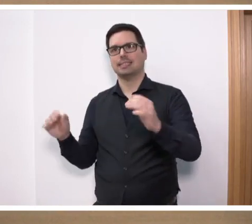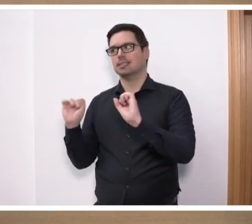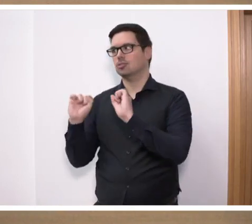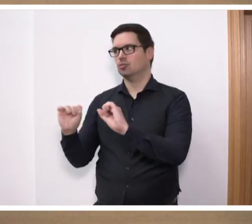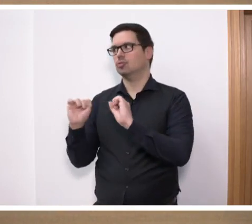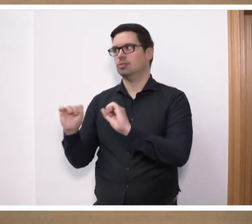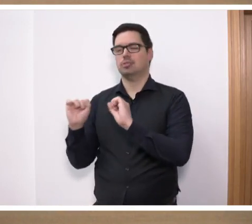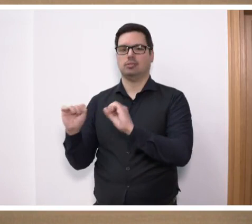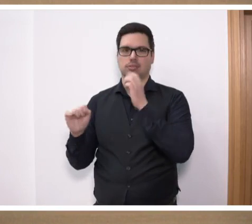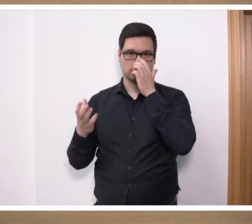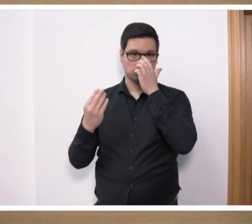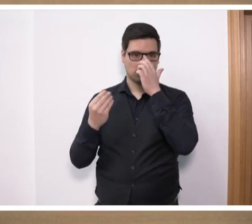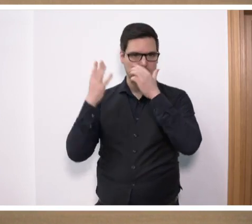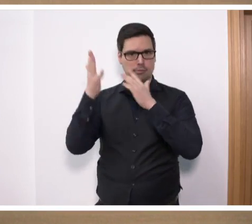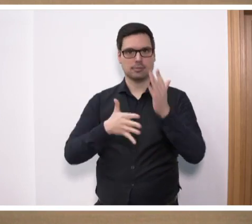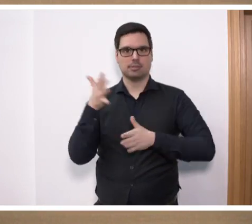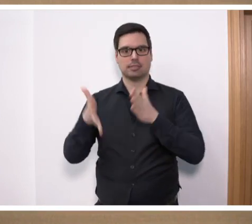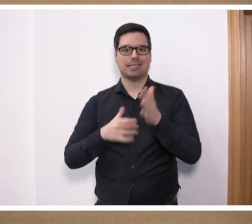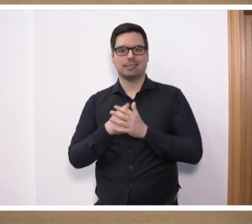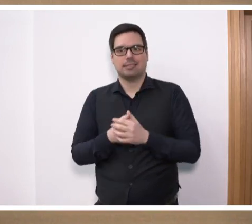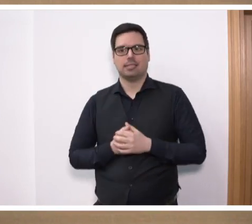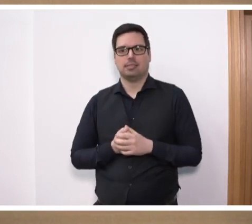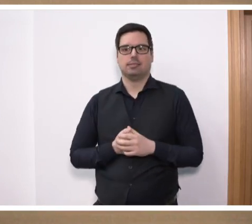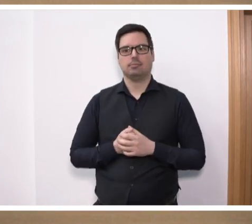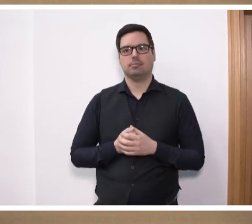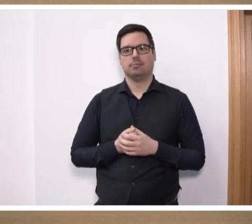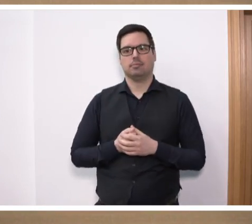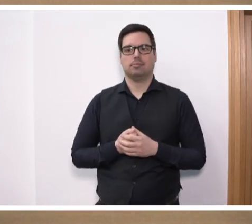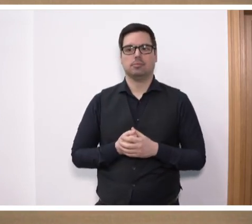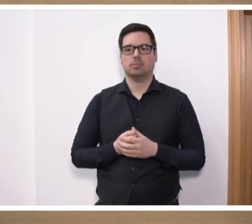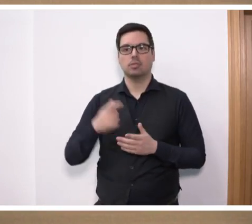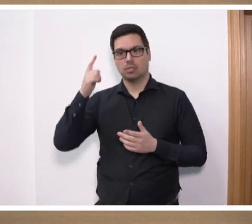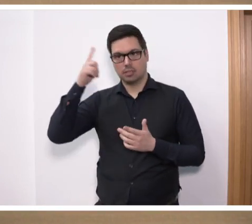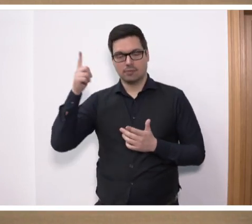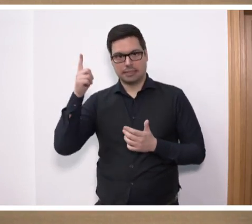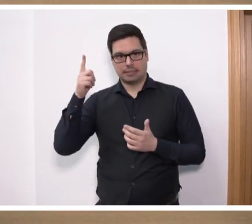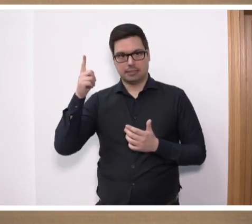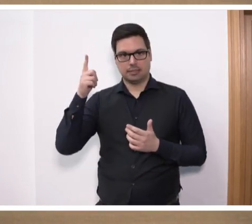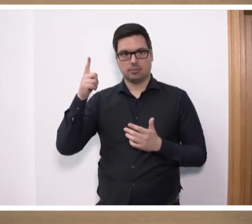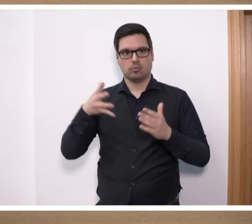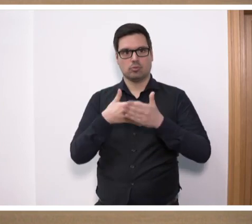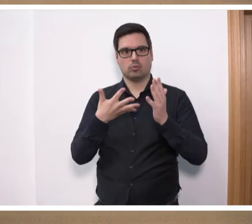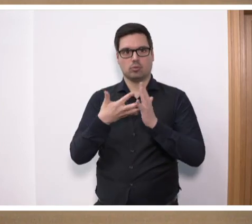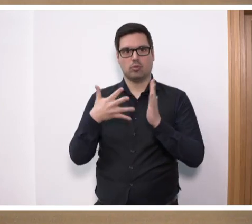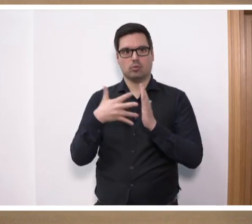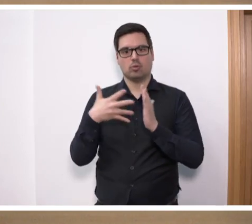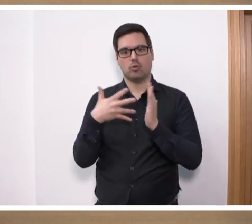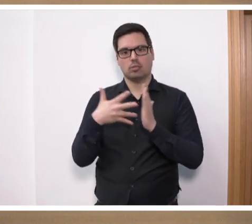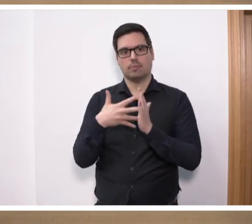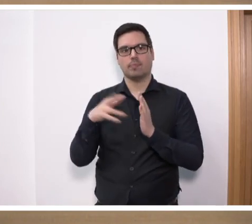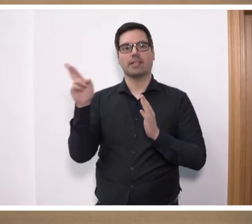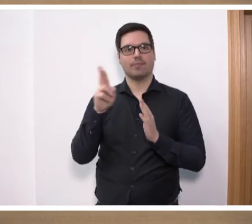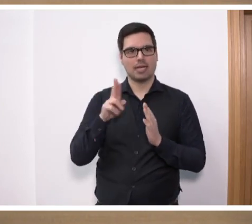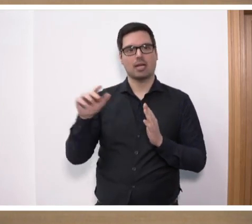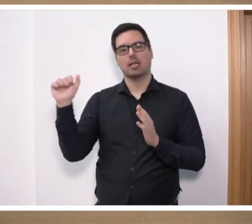wir schon sehr häufig gesagt. Denn wir müssen ja wirklich wissen und auch noch mal die Kontrolle darüber haben, wer, warum,